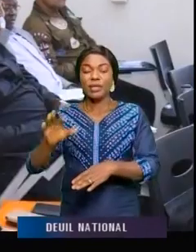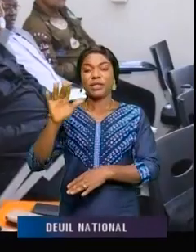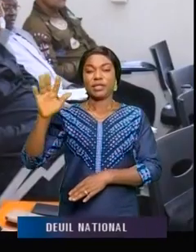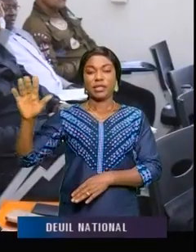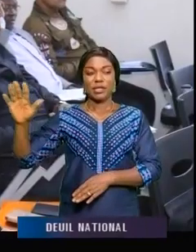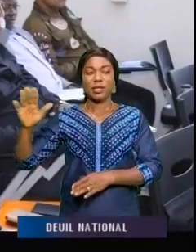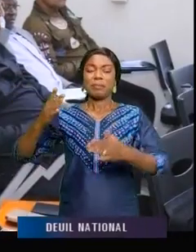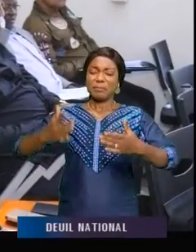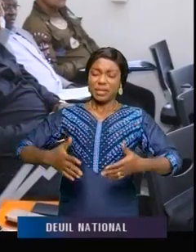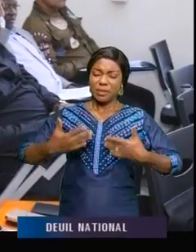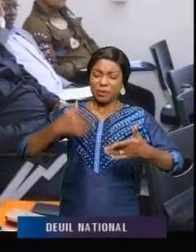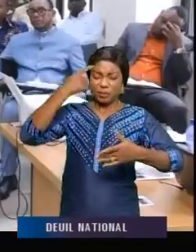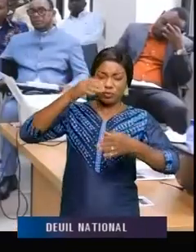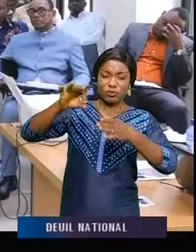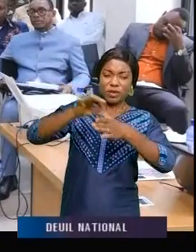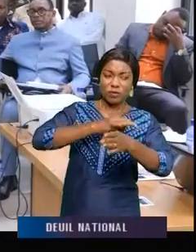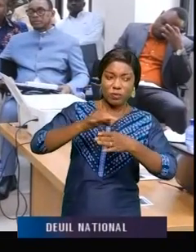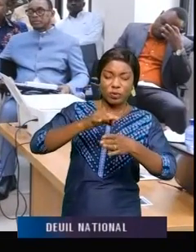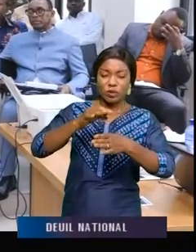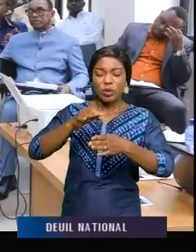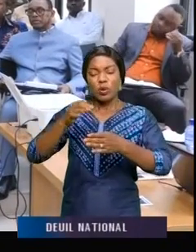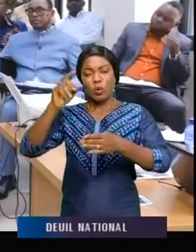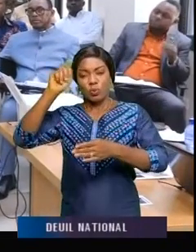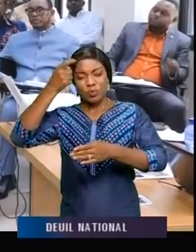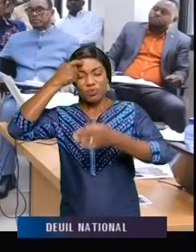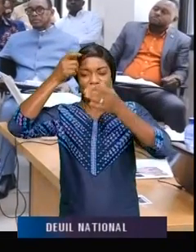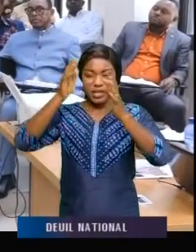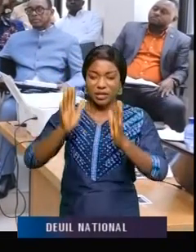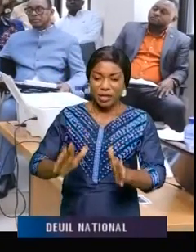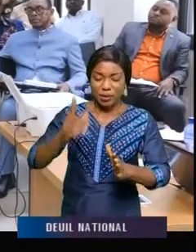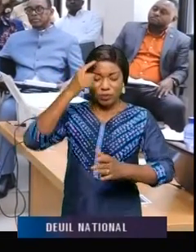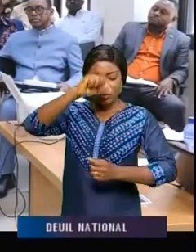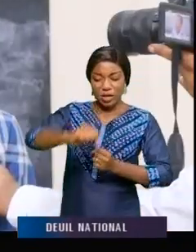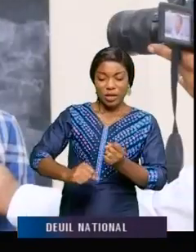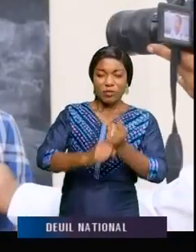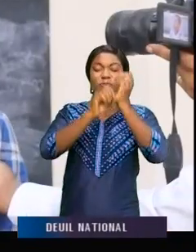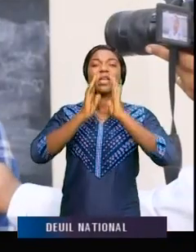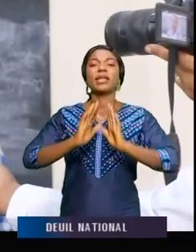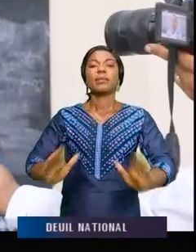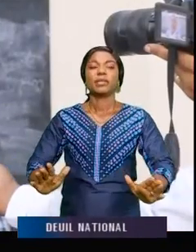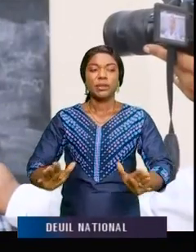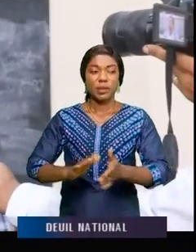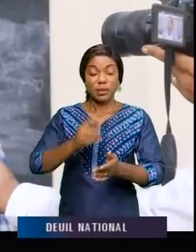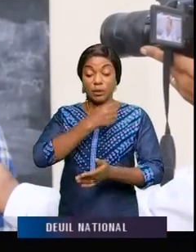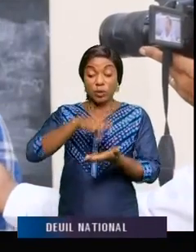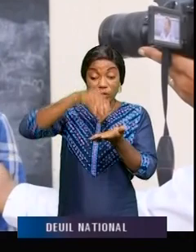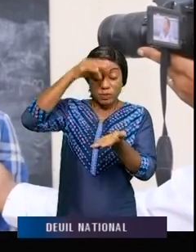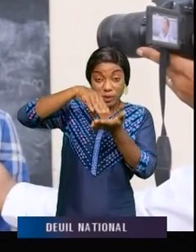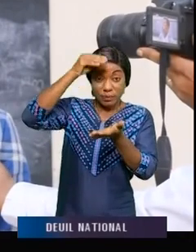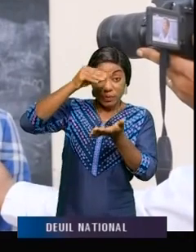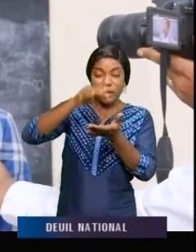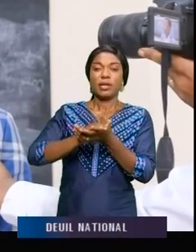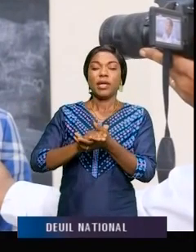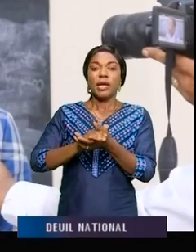loges à l'endroit du gouverneur et du chef de l'État pour ce renforcement des capacités. Nous avons appris par le texte que le